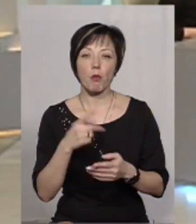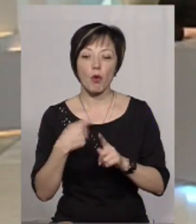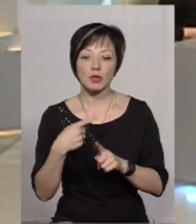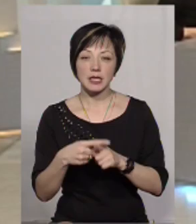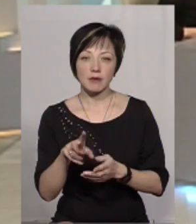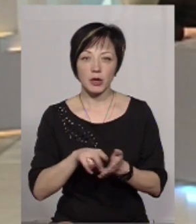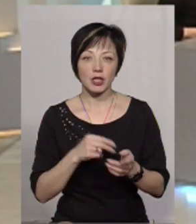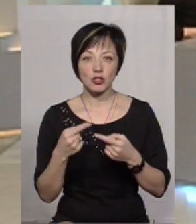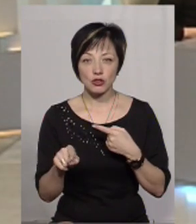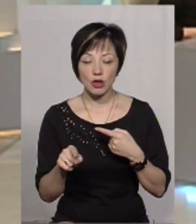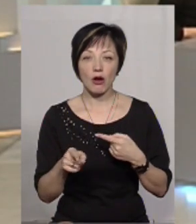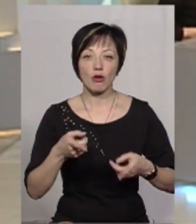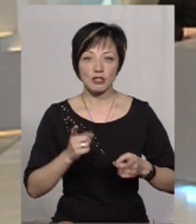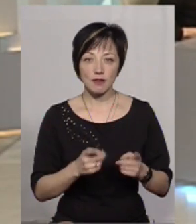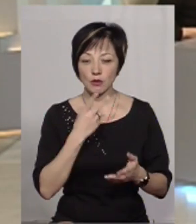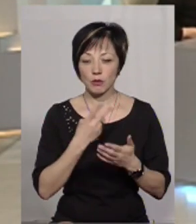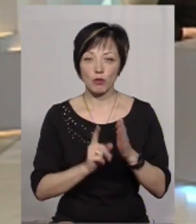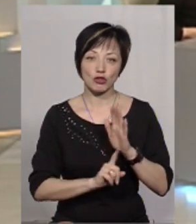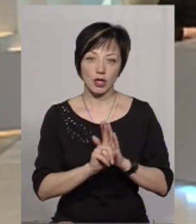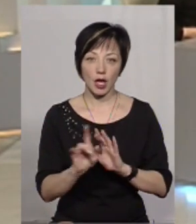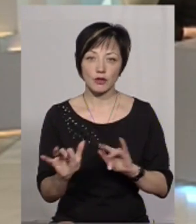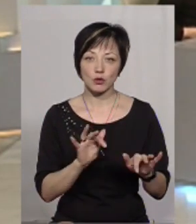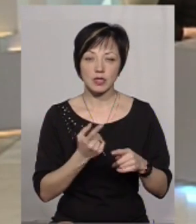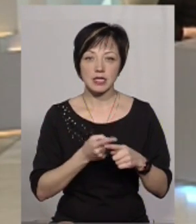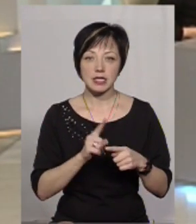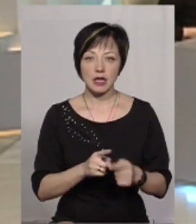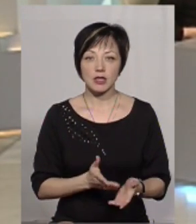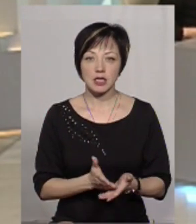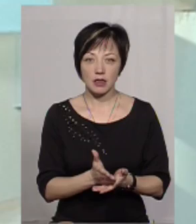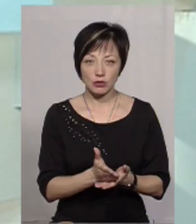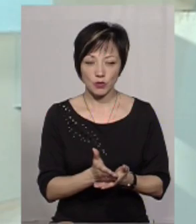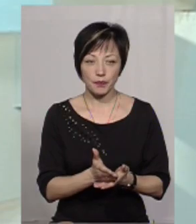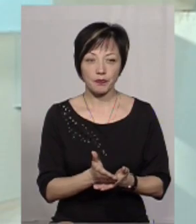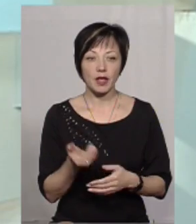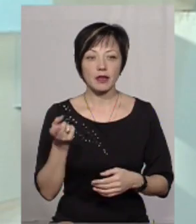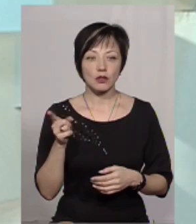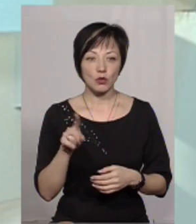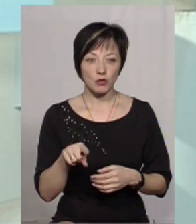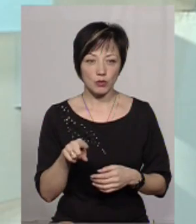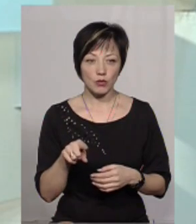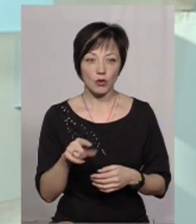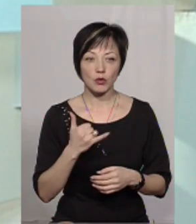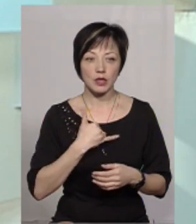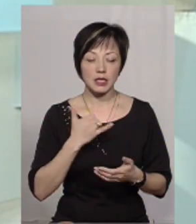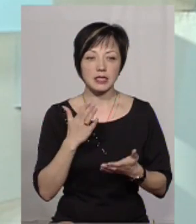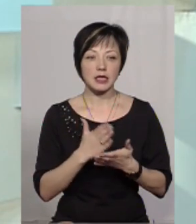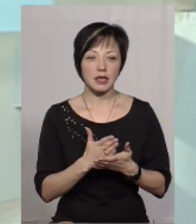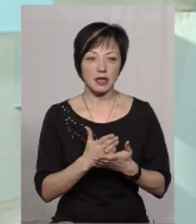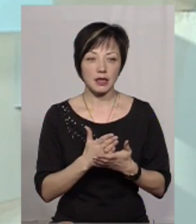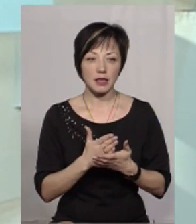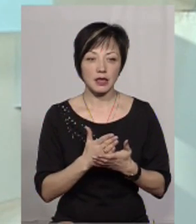інших, то вони, очевидно, вже починають рухатися за цією стежкою, яка протоптана. Тому в нас є таке завдання